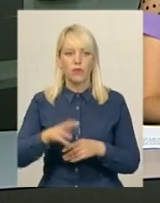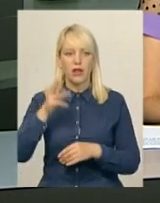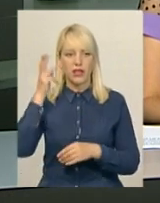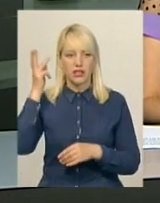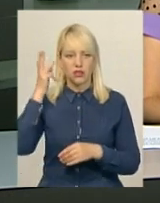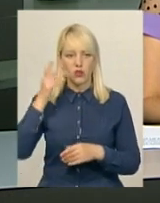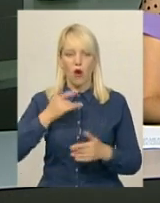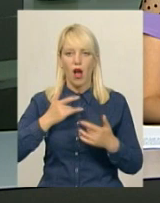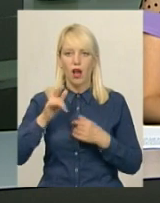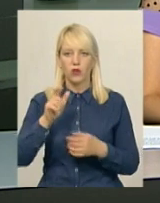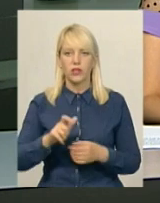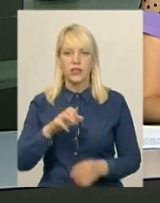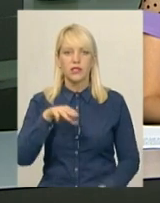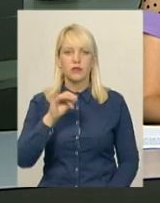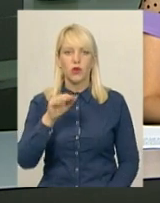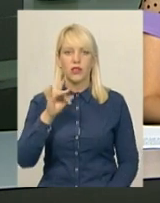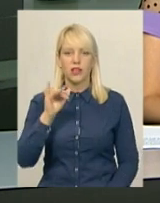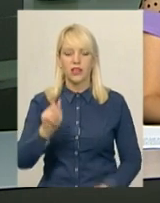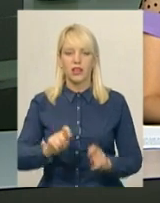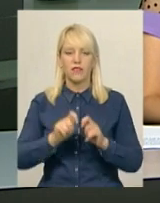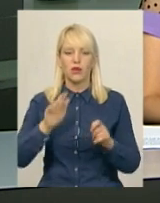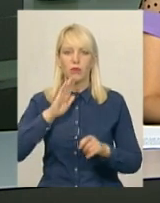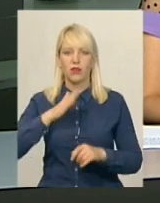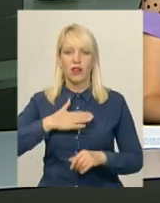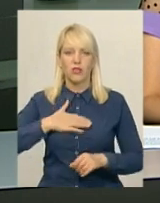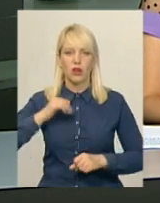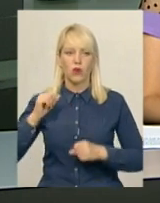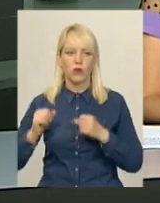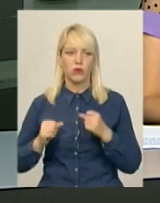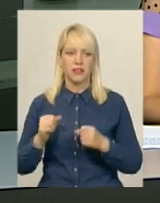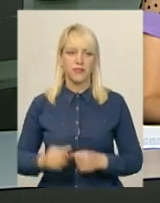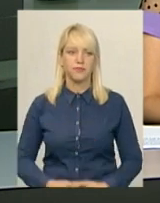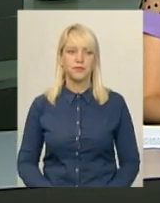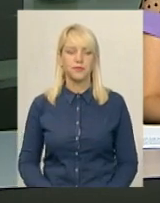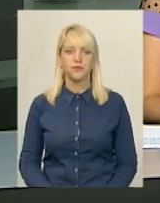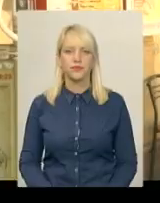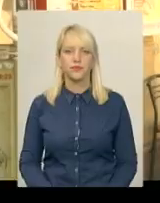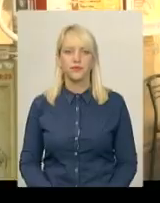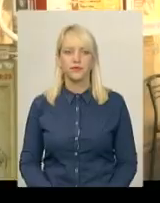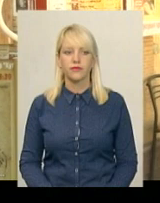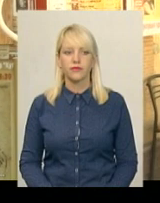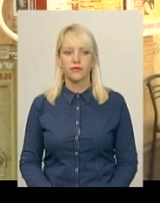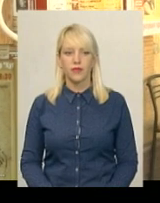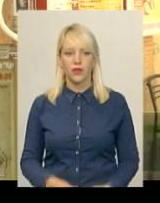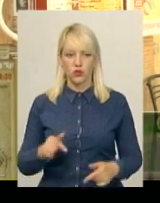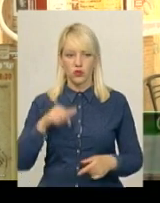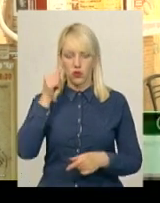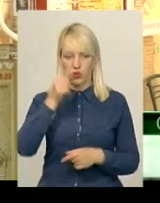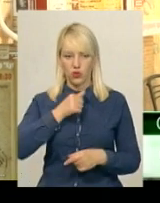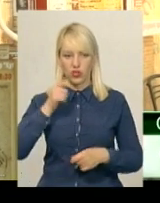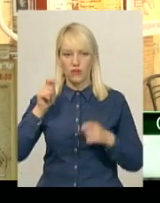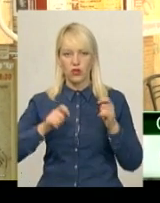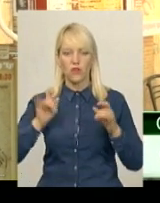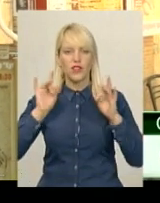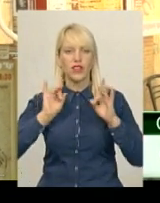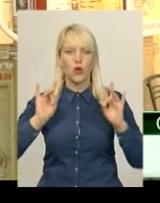актора Володимира Смотрителя. На відкритті була моя колега Ольга Нісміянова. Цьогорічний фестиваль від Луня